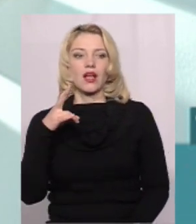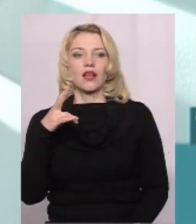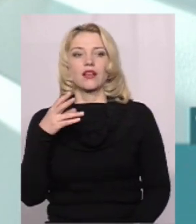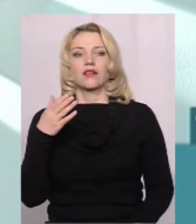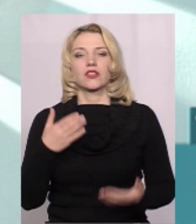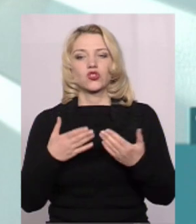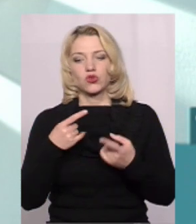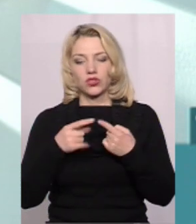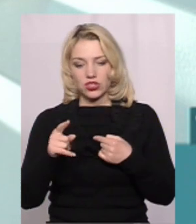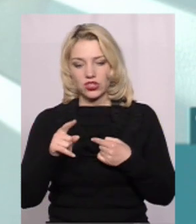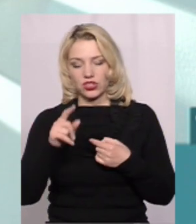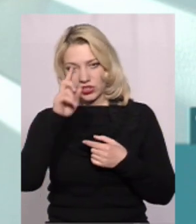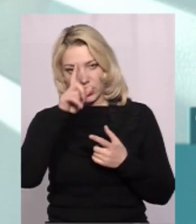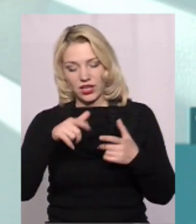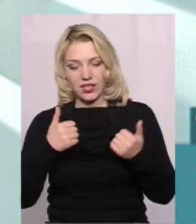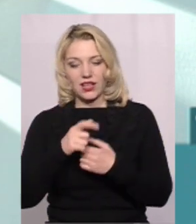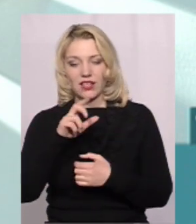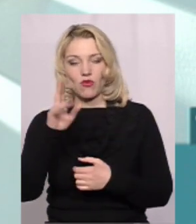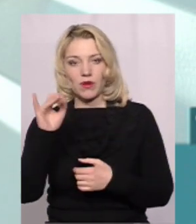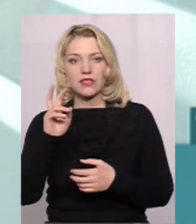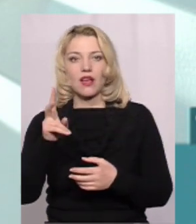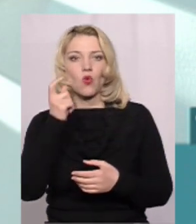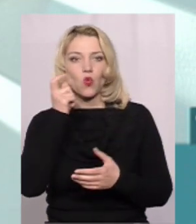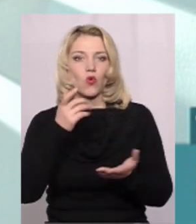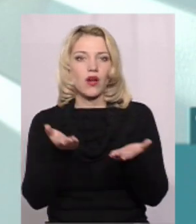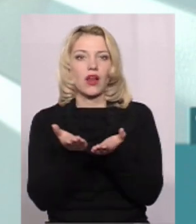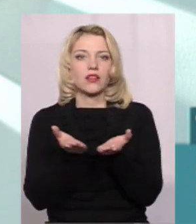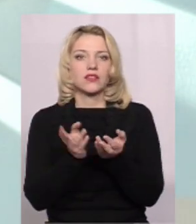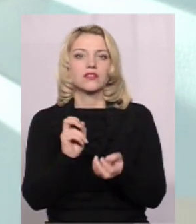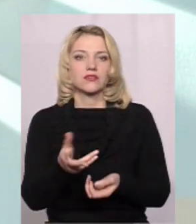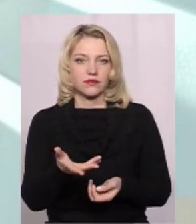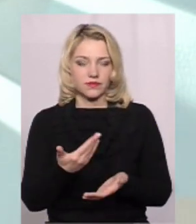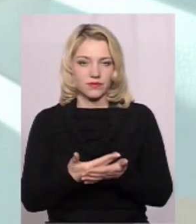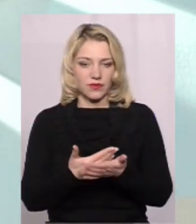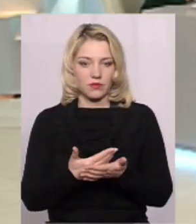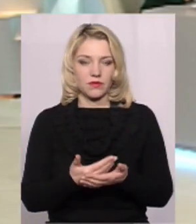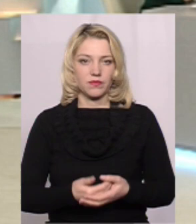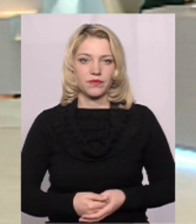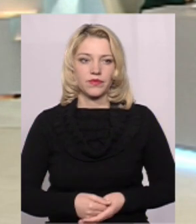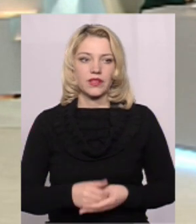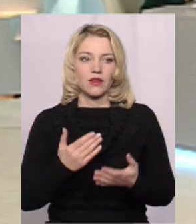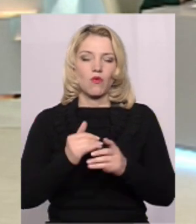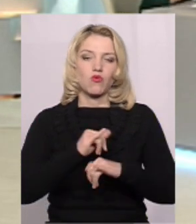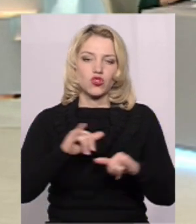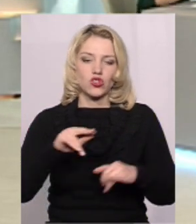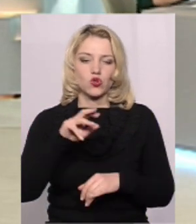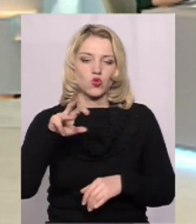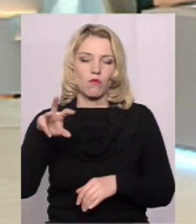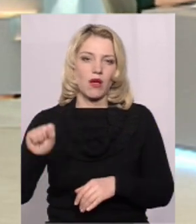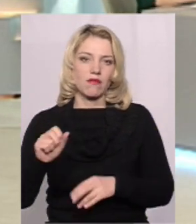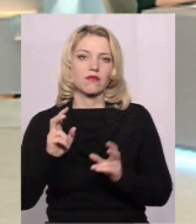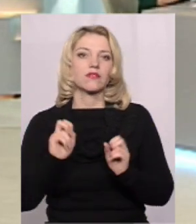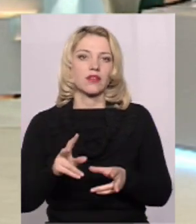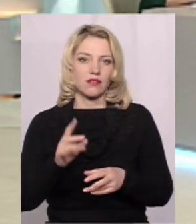можливо, європейських, як виглядає Україна? Ну, от, картина України із поширенням африканської